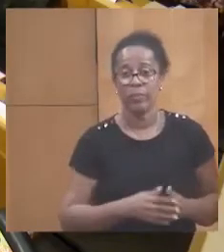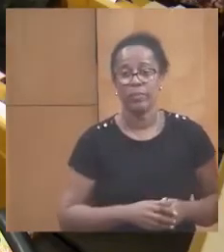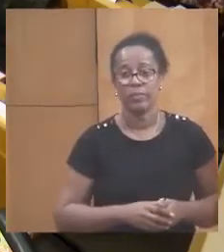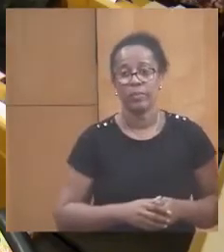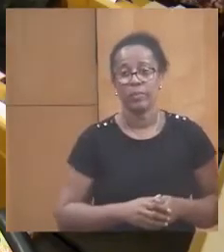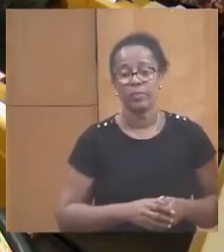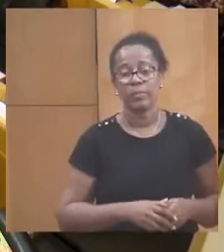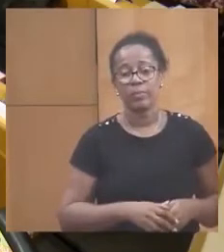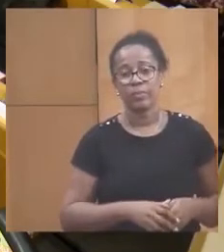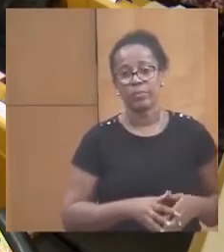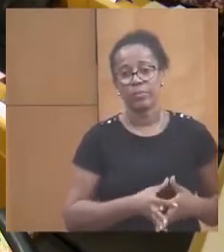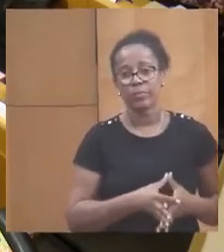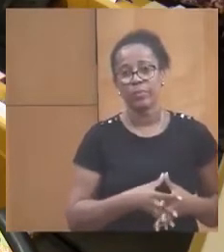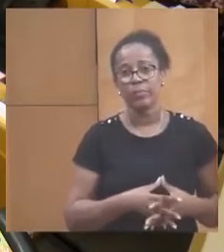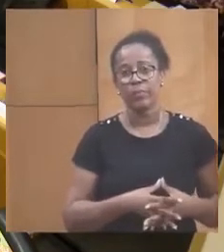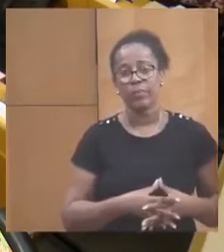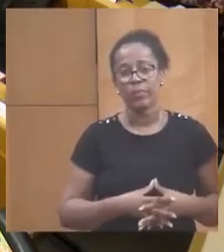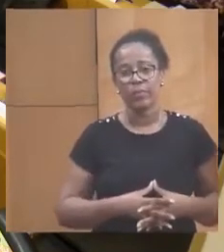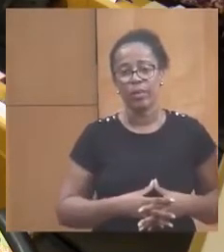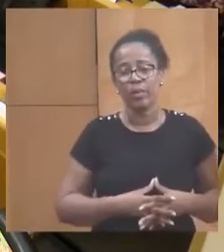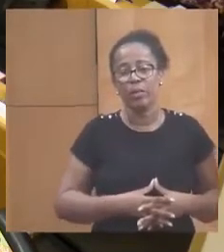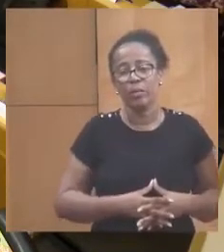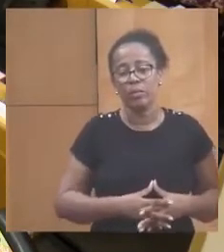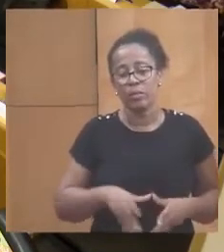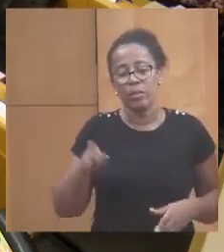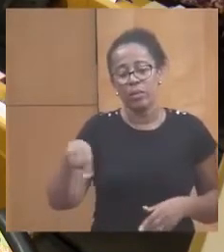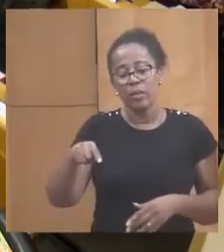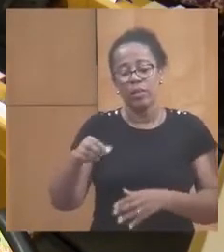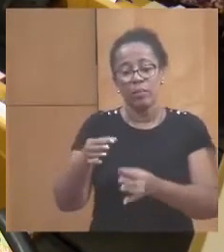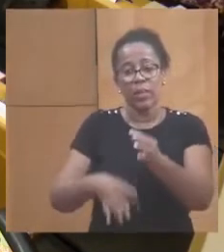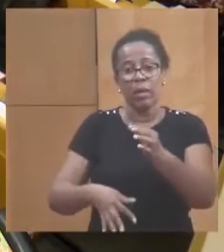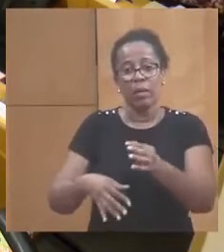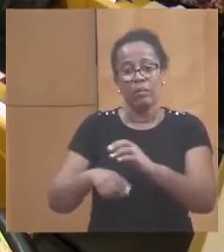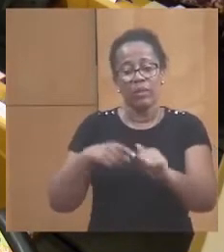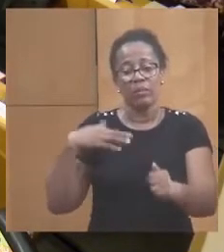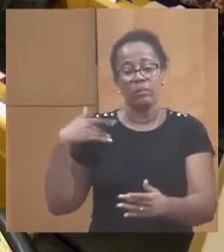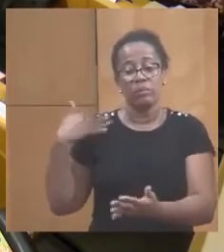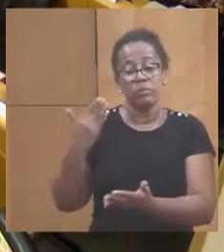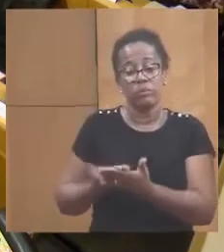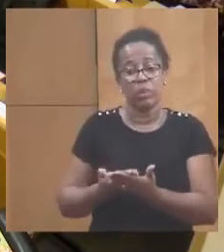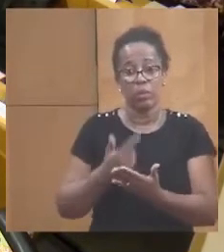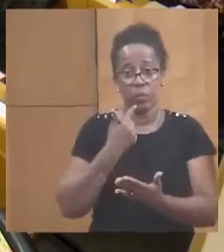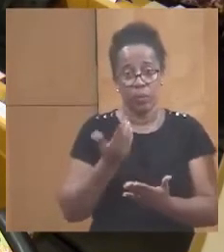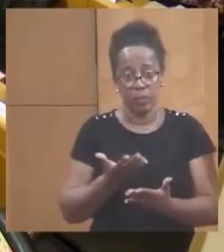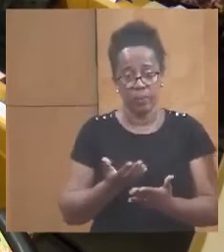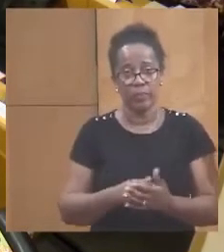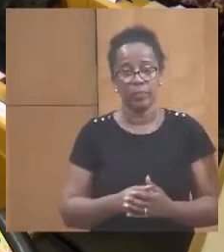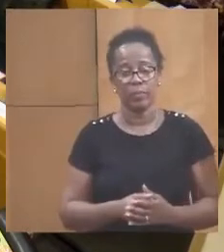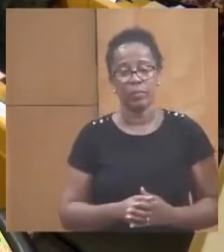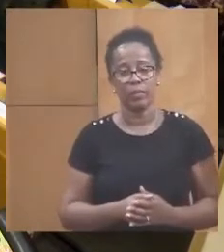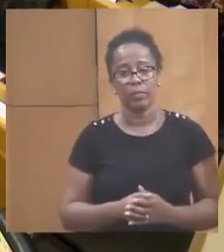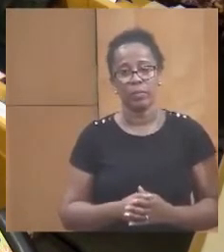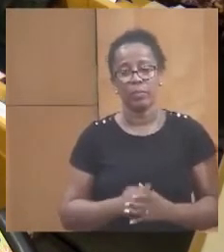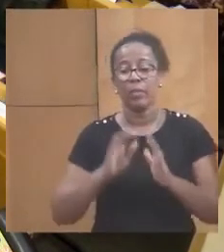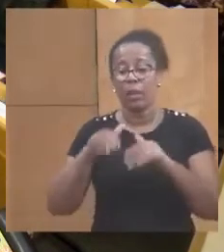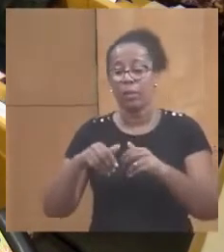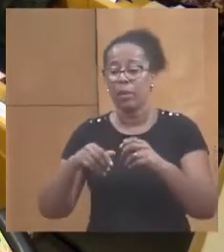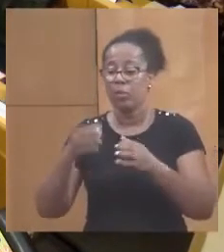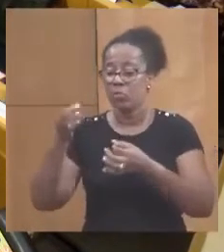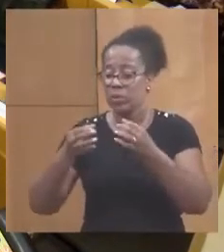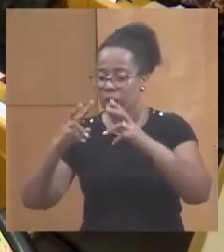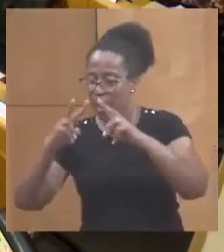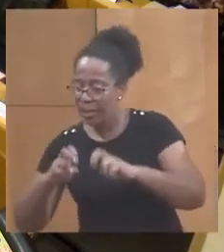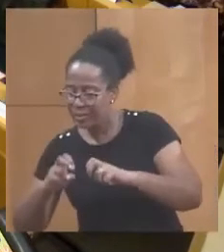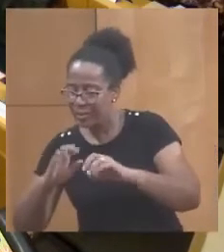sur un... Ils ont fait un bilan de ce qui se fait jusqu'à présent. Et après une analyse juridique, ils ont dit qu'il ne faut